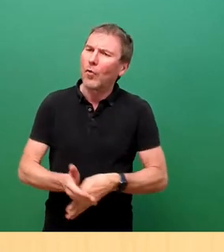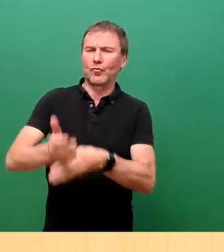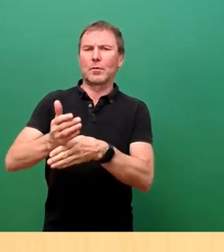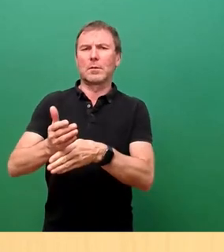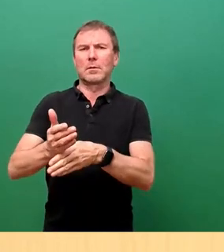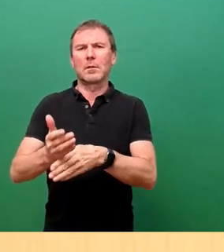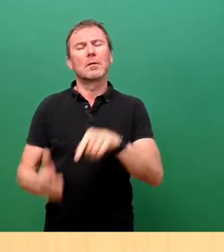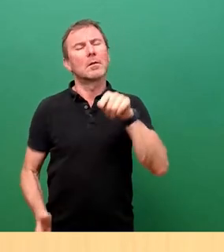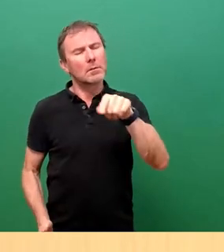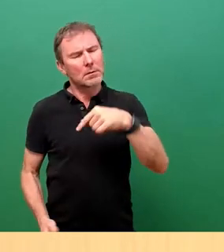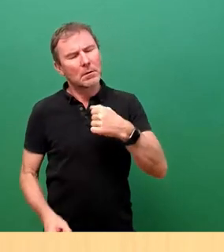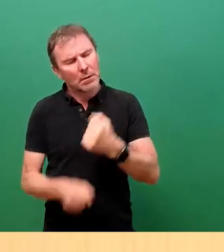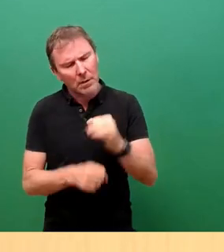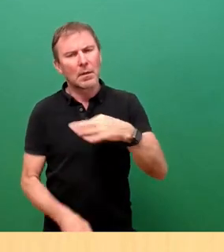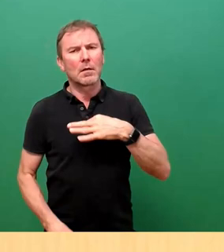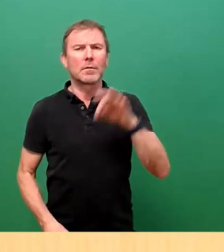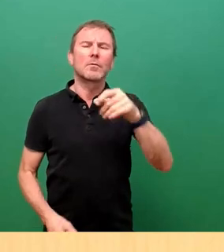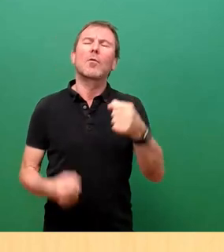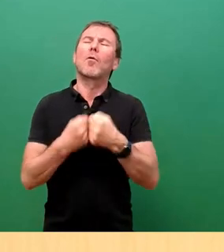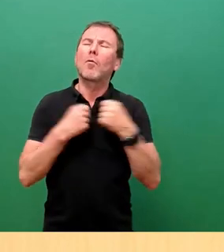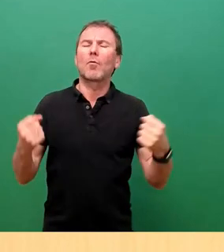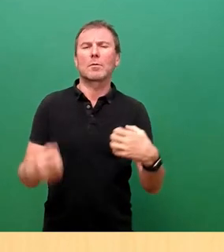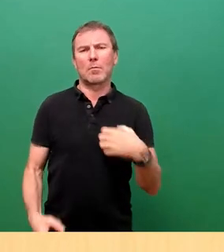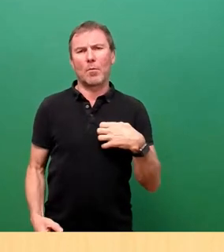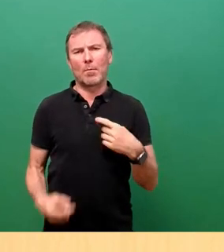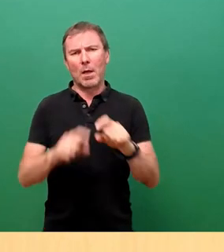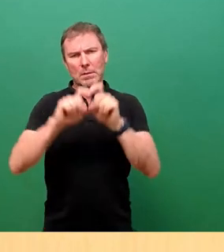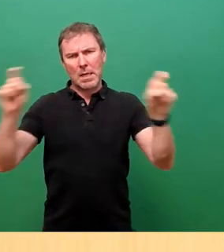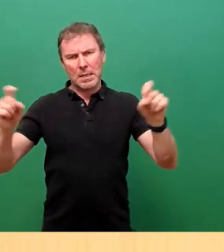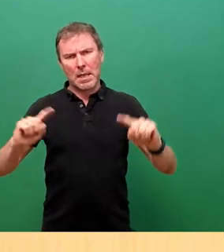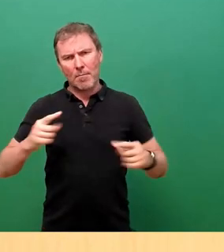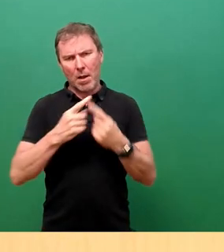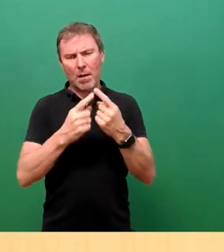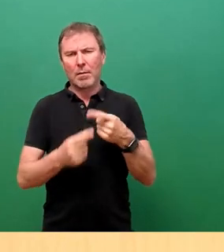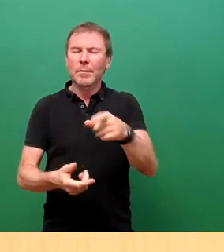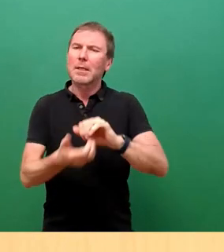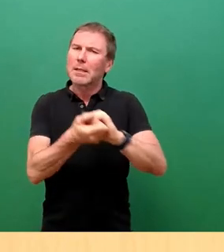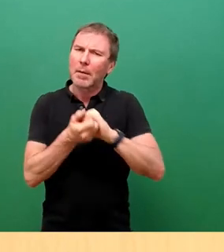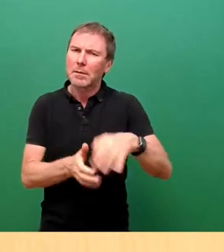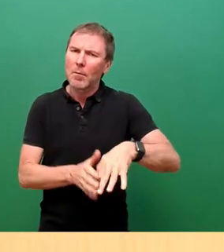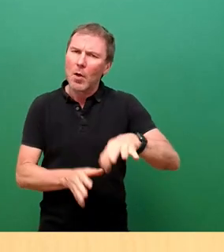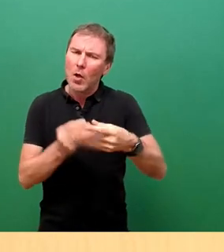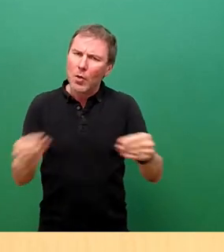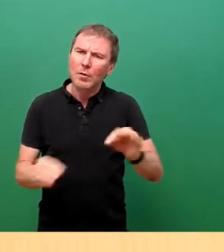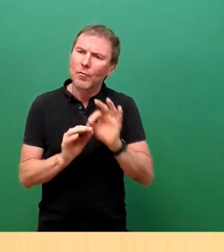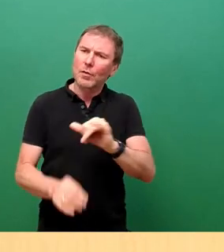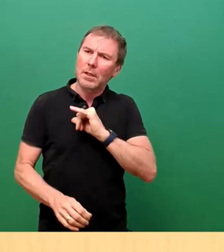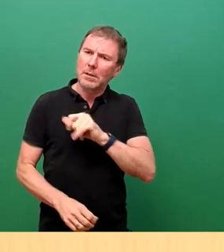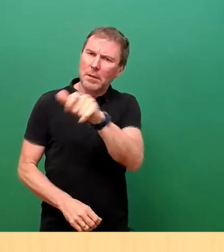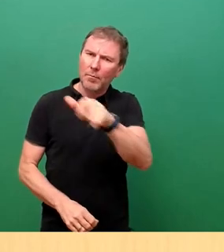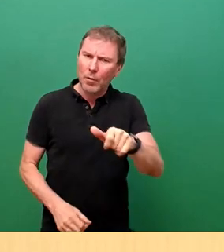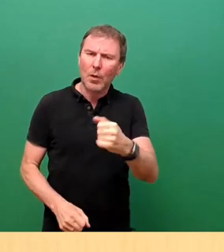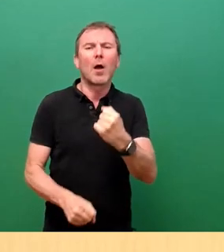ich hier finden kann zu diesem äußerst kontroversen Thema. Und ich finde, diesen kleinsten gemeinsamen Nenner sollten wir im Interesse der Bürger unserer Stadt gemeinsam